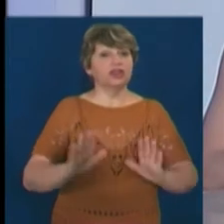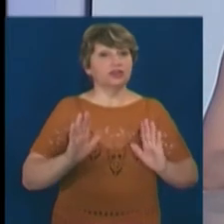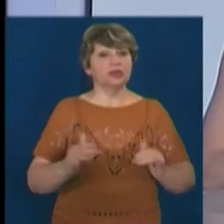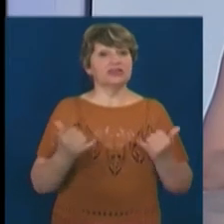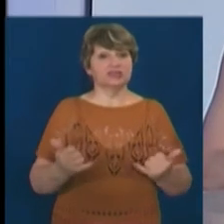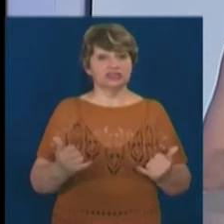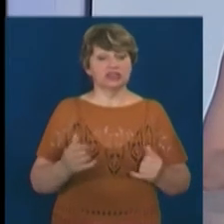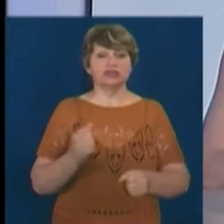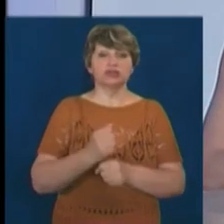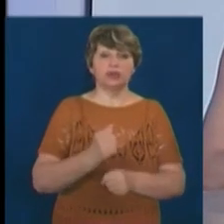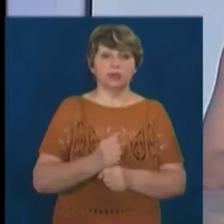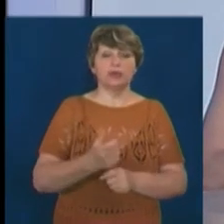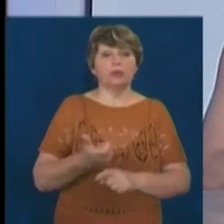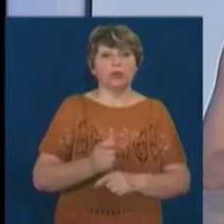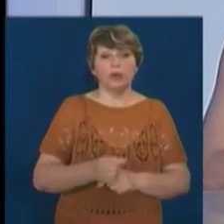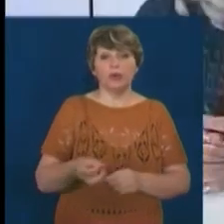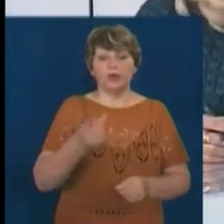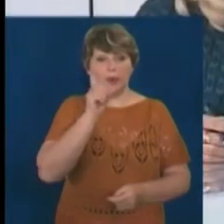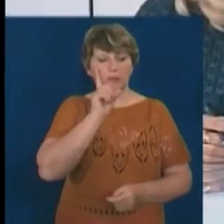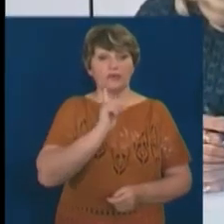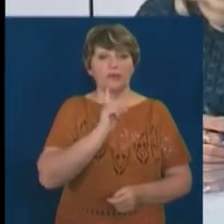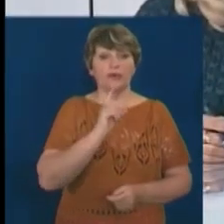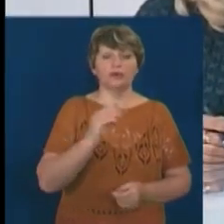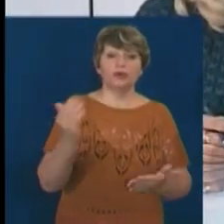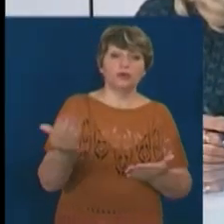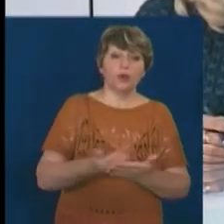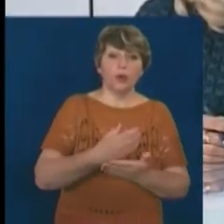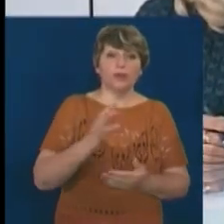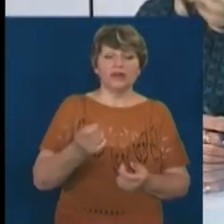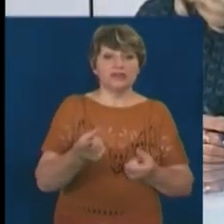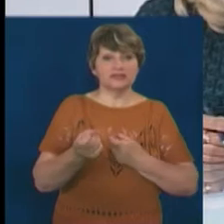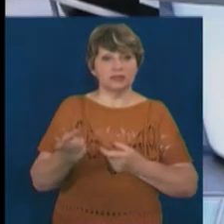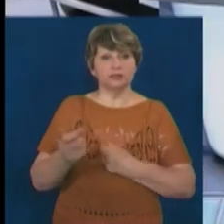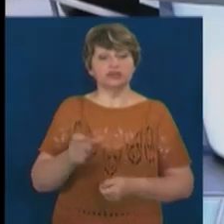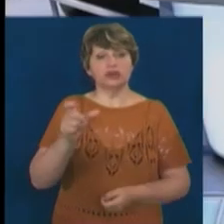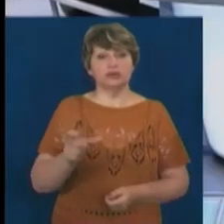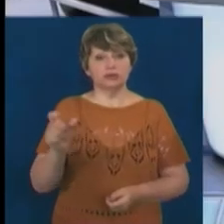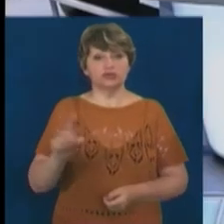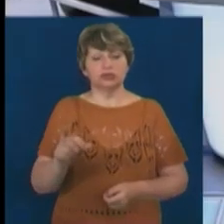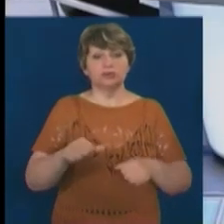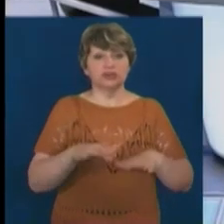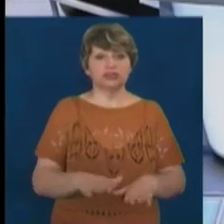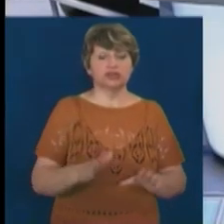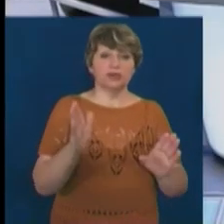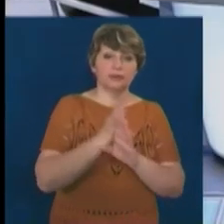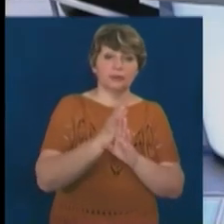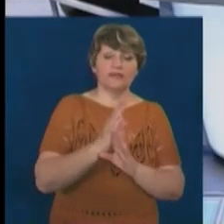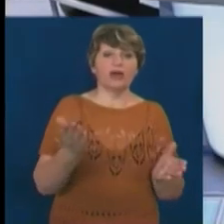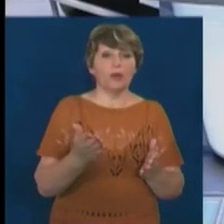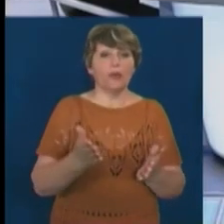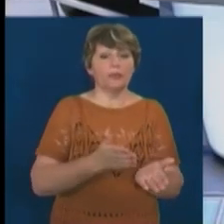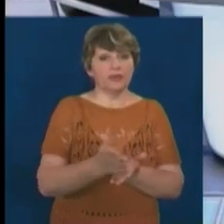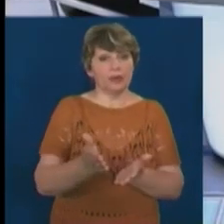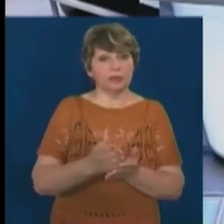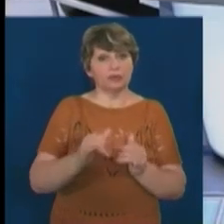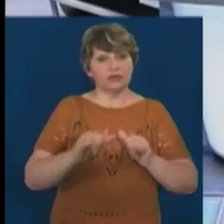нашому місті, робити її більш сучасною, комфортною і залучати людей до того, щоб вирішувати долю того, в якому напрямку розвивається